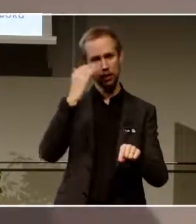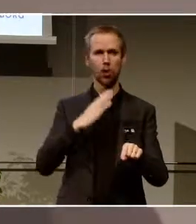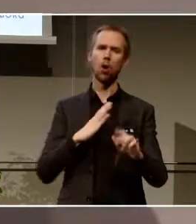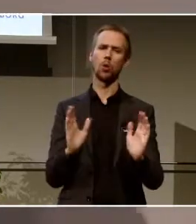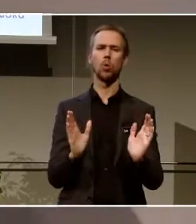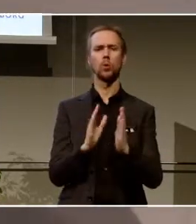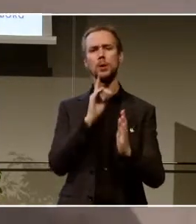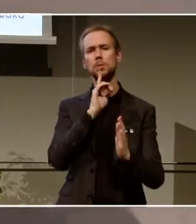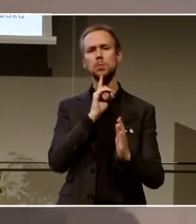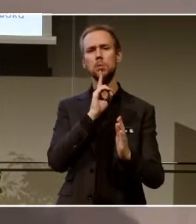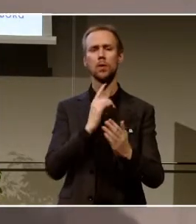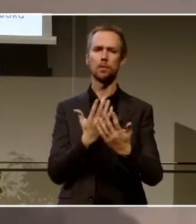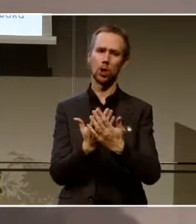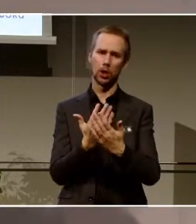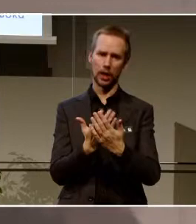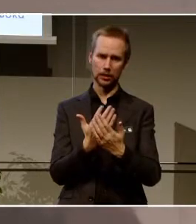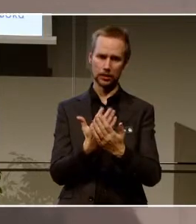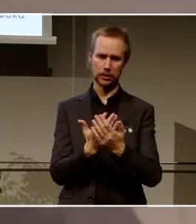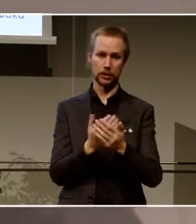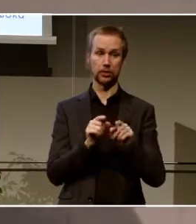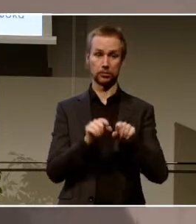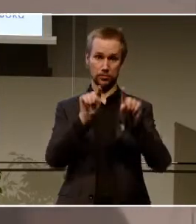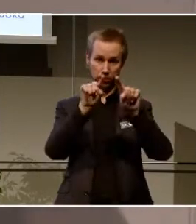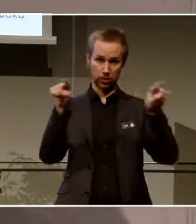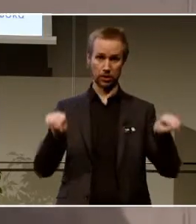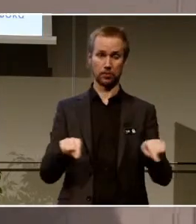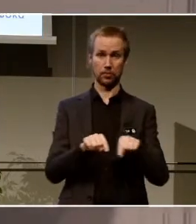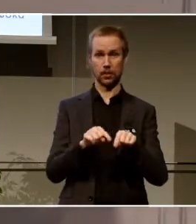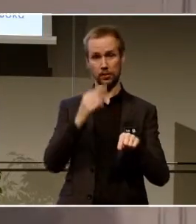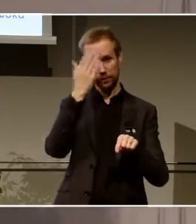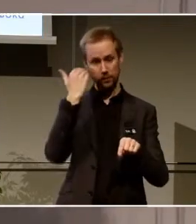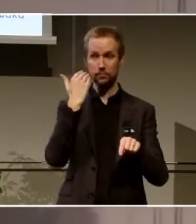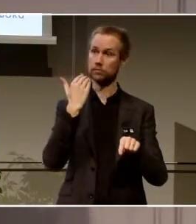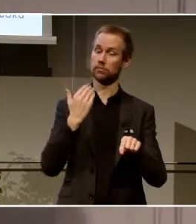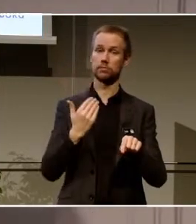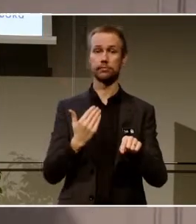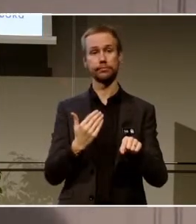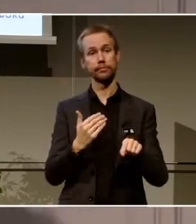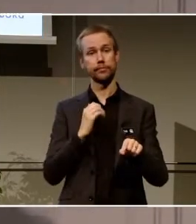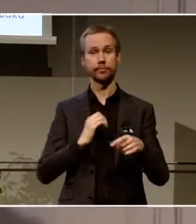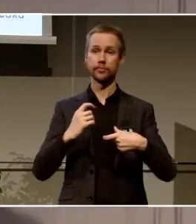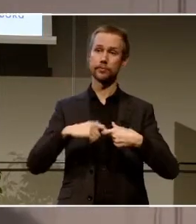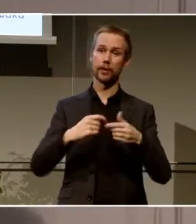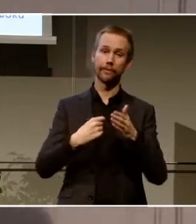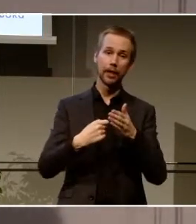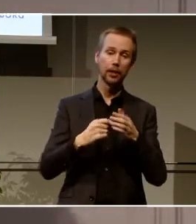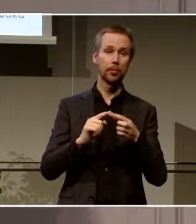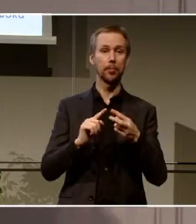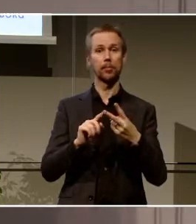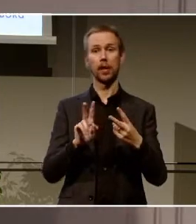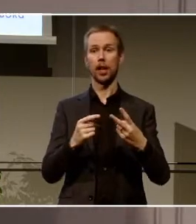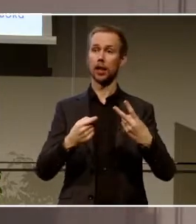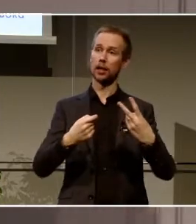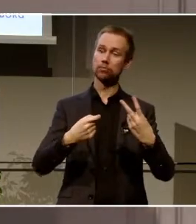vill. Och den skärmen styr vi också innehållet på. Så vi kan visa filmer eller göra reklam för events.